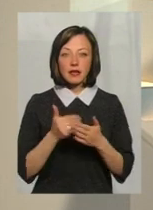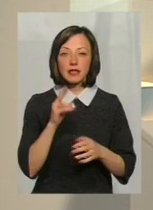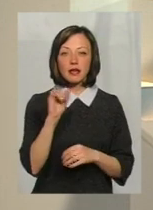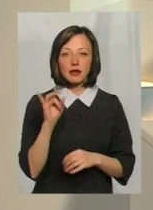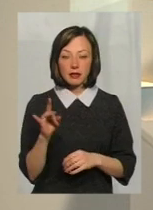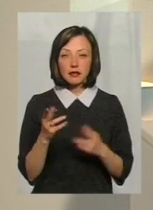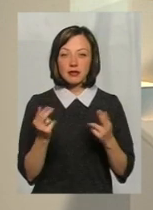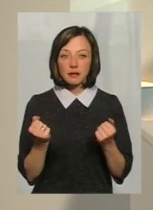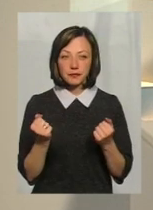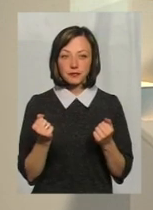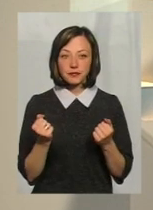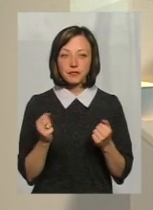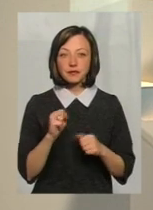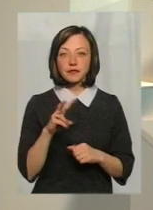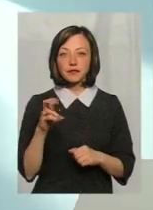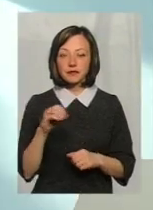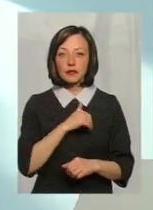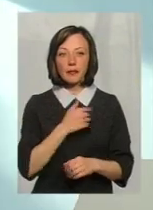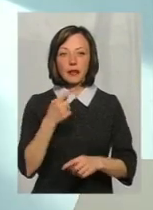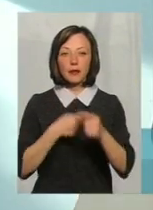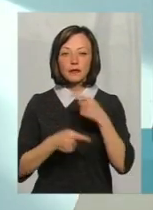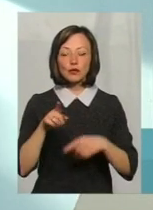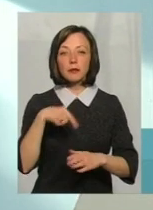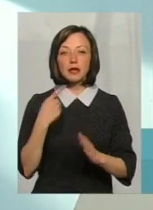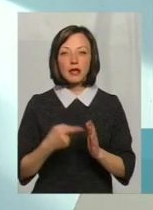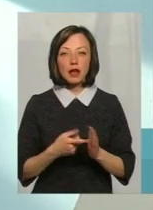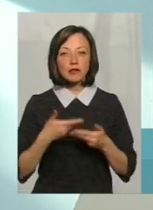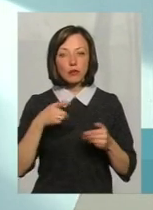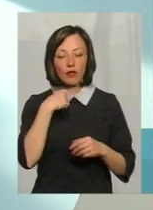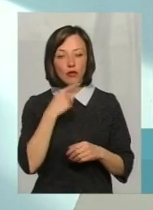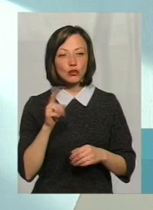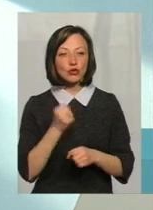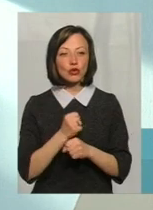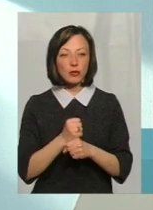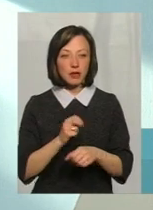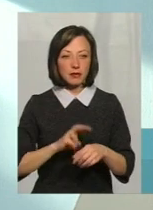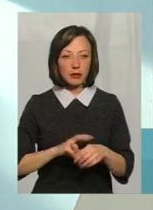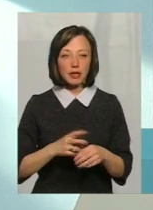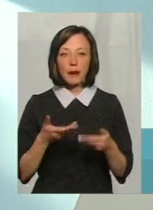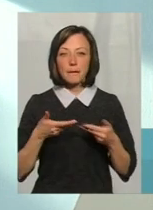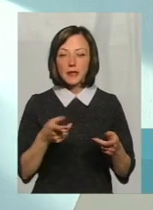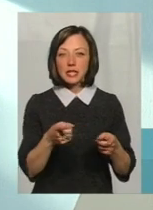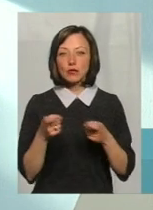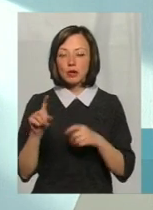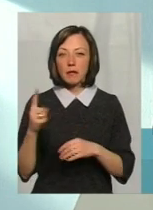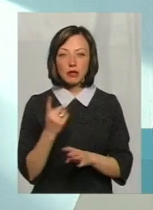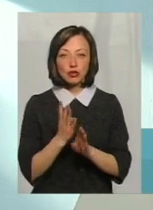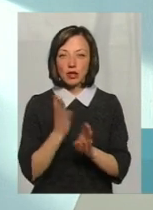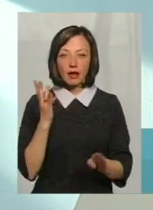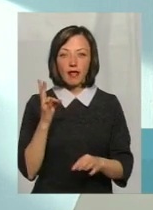Так, але я ще хочу повернутися до того питання, що ми говорили, що роблять ми, медики. Ми залучаємо, в першу чергу,